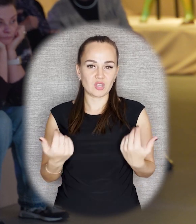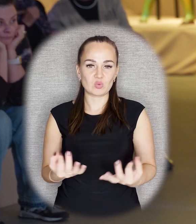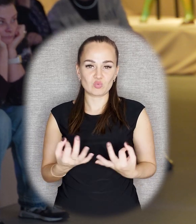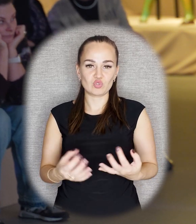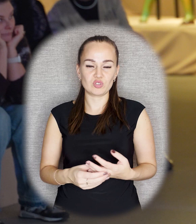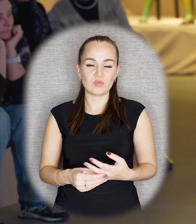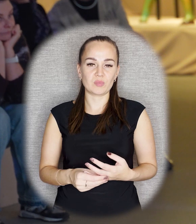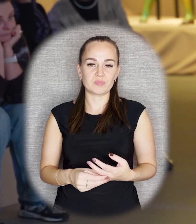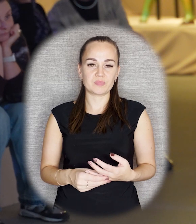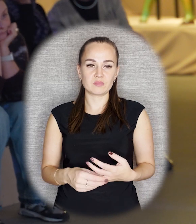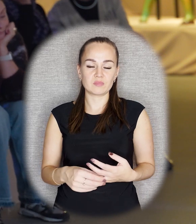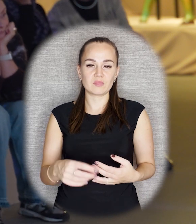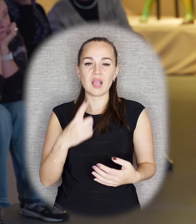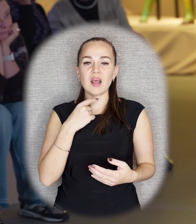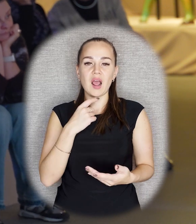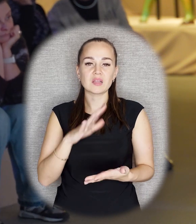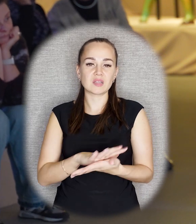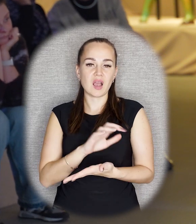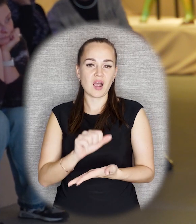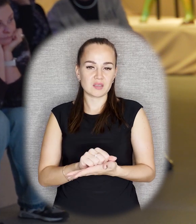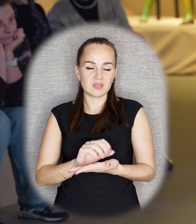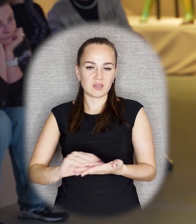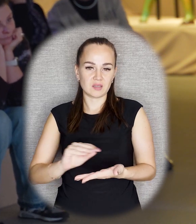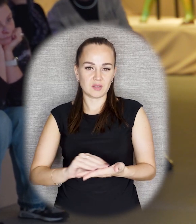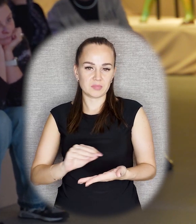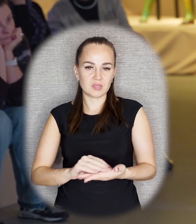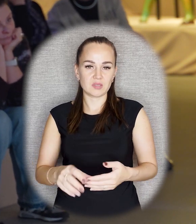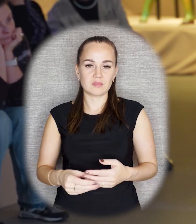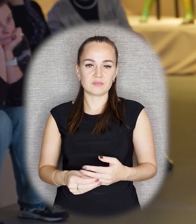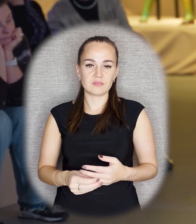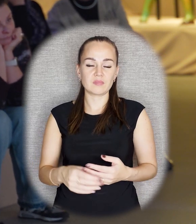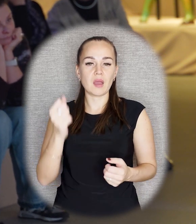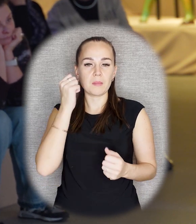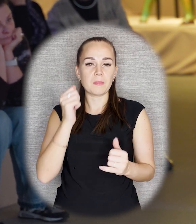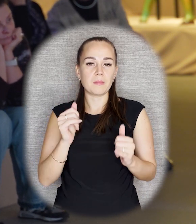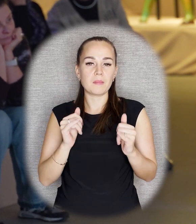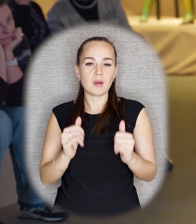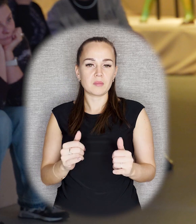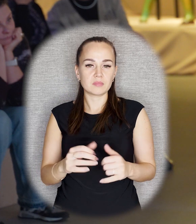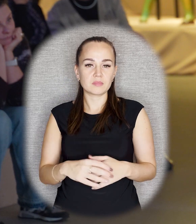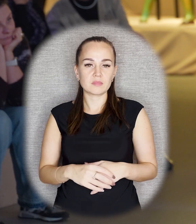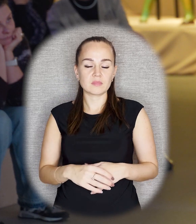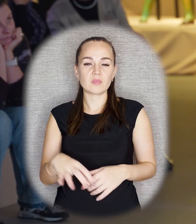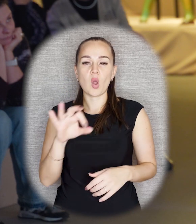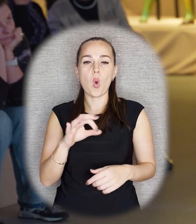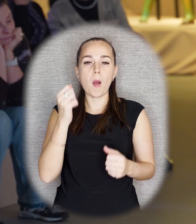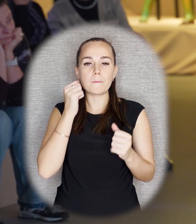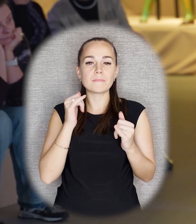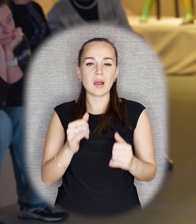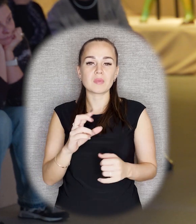было бы показать, ни эскизов. «Вечерняя красная газета», 10 декабря 1918 года.